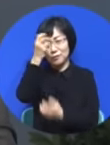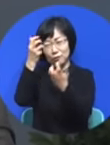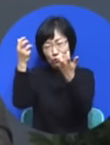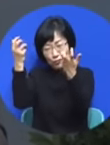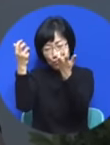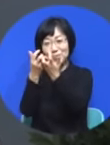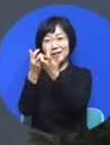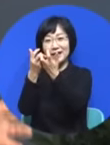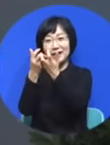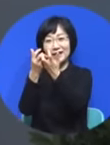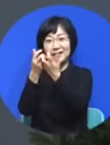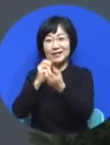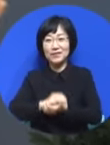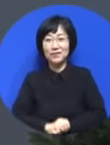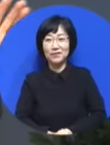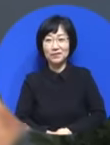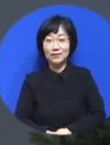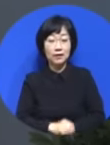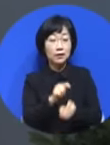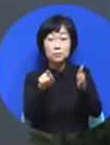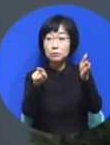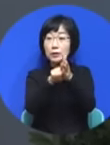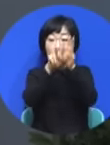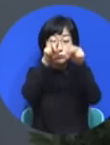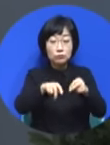불신자들은 봐도 몰라요.